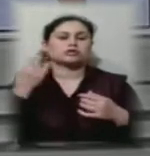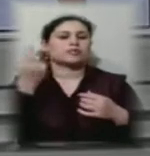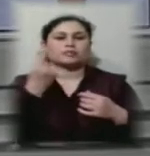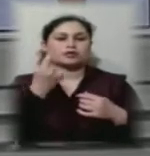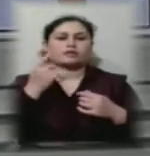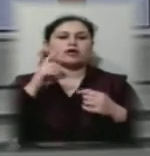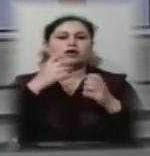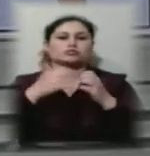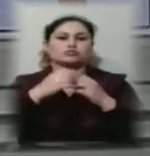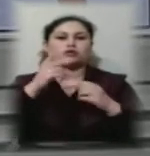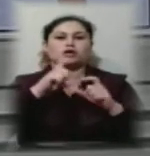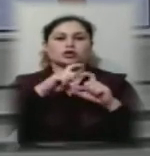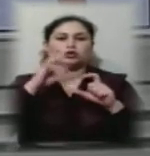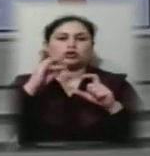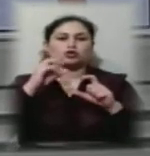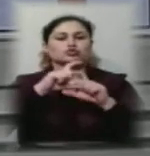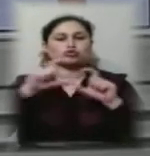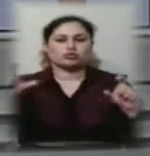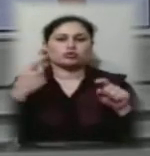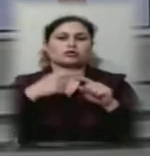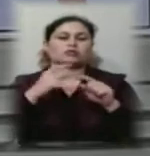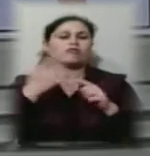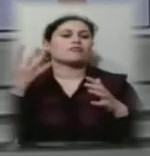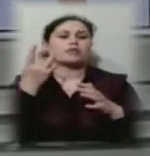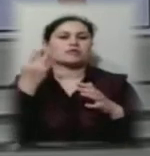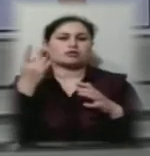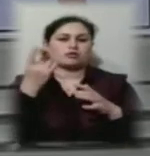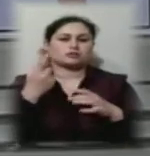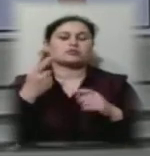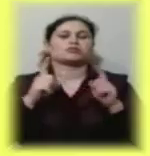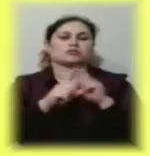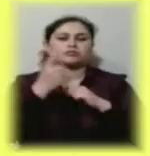Цьогоріч фестиваль відбувається в 5-те, а спочався він 11 жовтня.